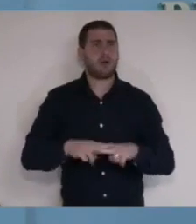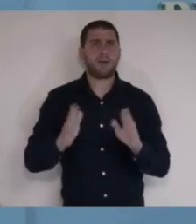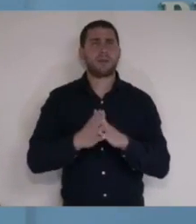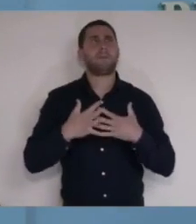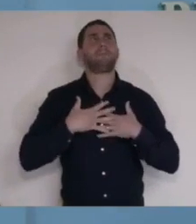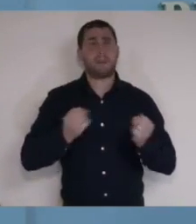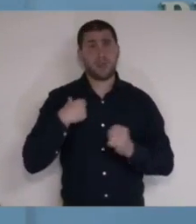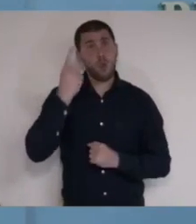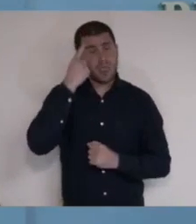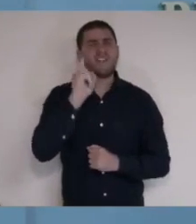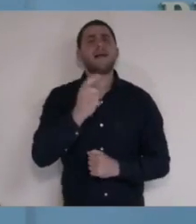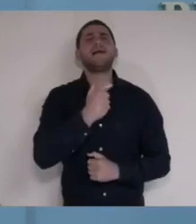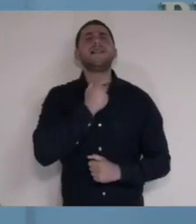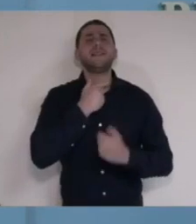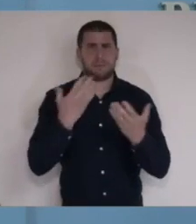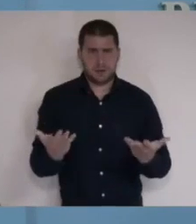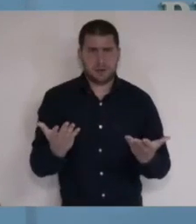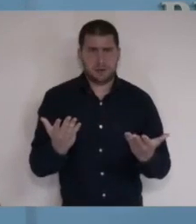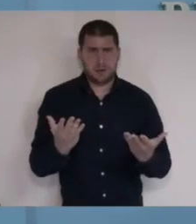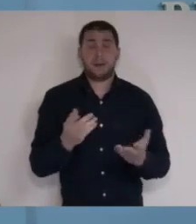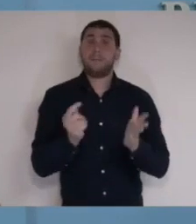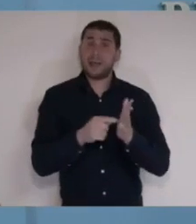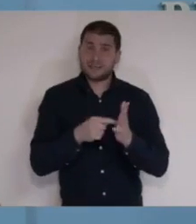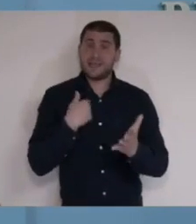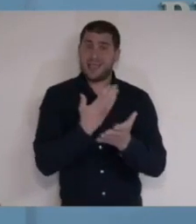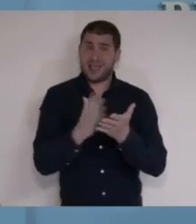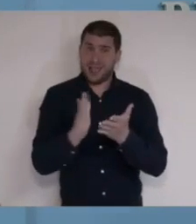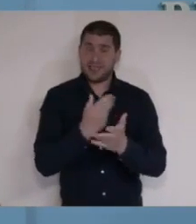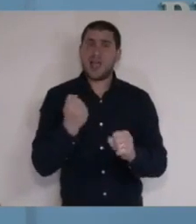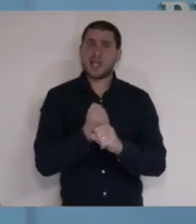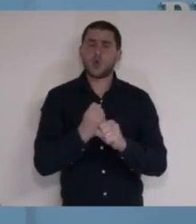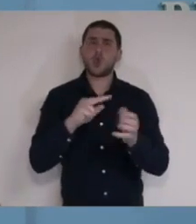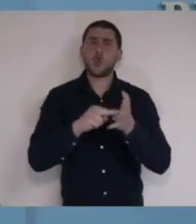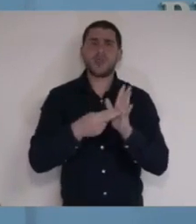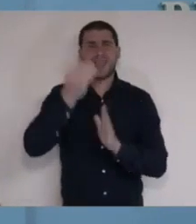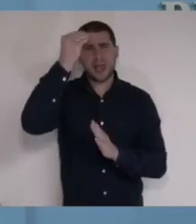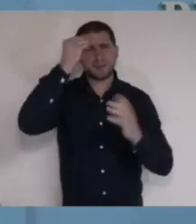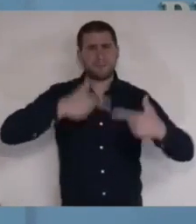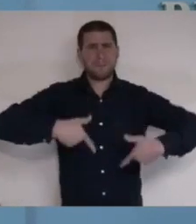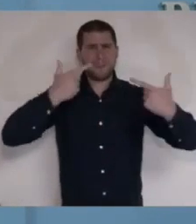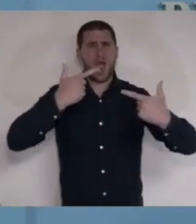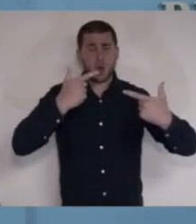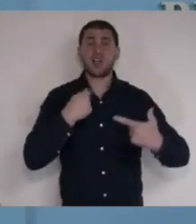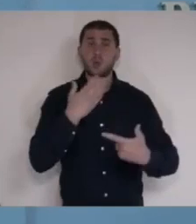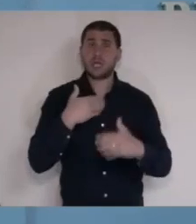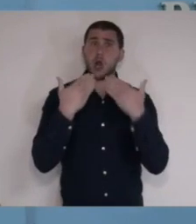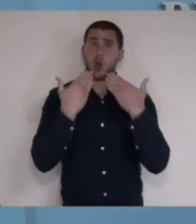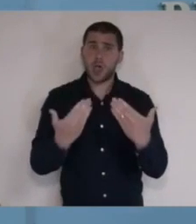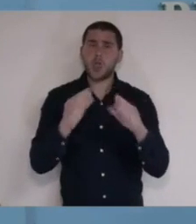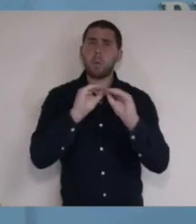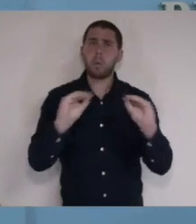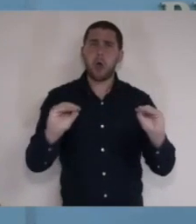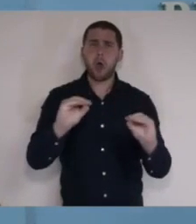בבית. אבל אין ברירה. לשם כך החלטתי לקיים את תוכנית הלמידה מרחוק, ואני מבקש להודות